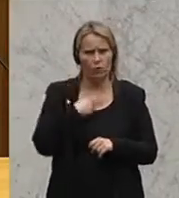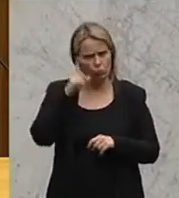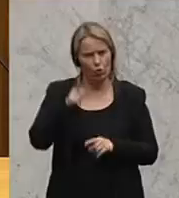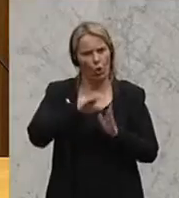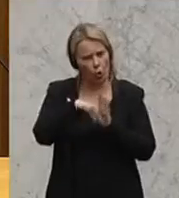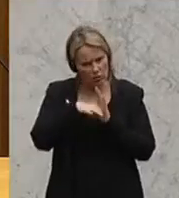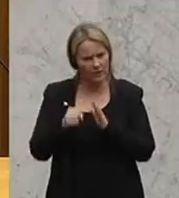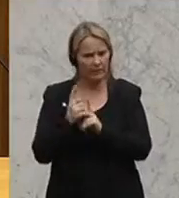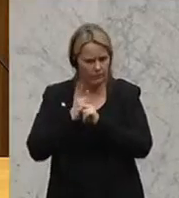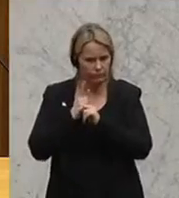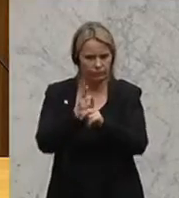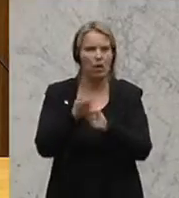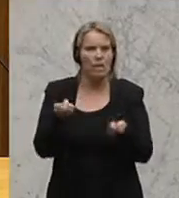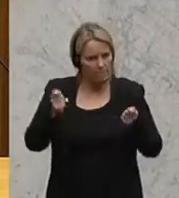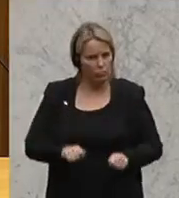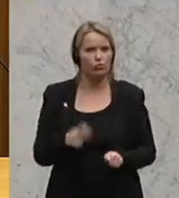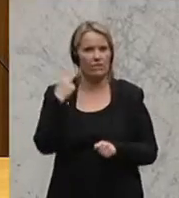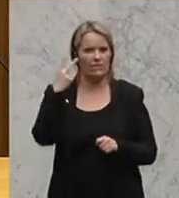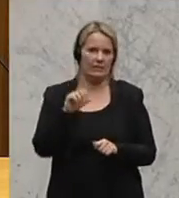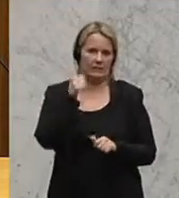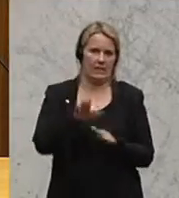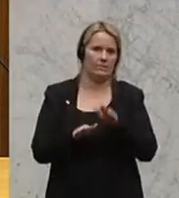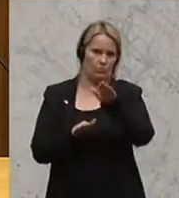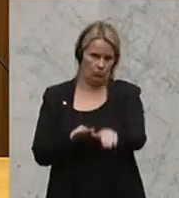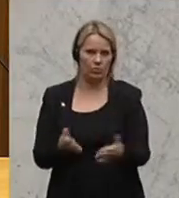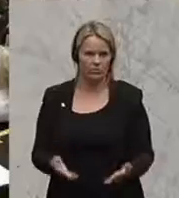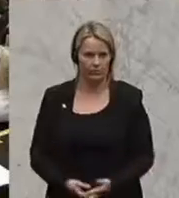vorgehen. Und dieser Beschluss ist ein wichtiger erster Schritt dazu.